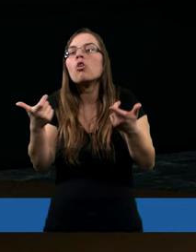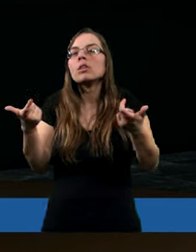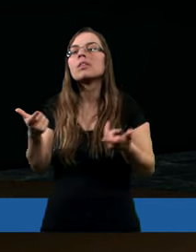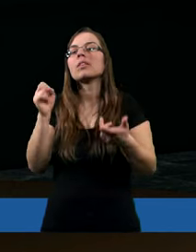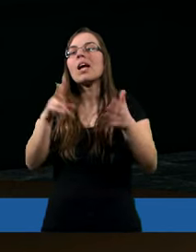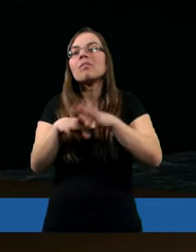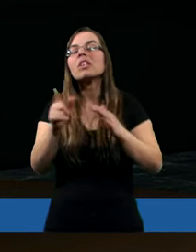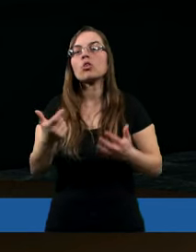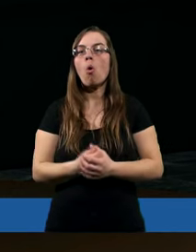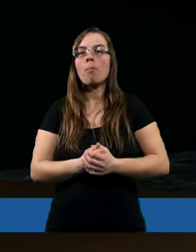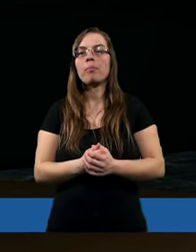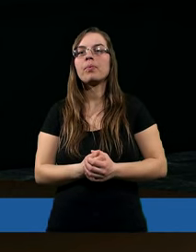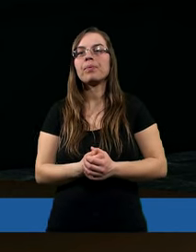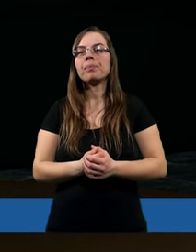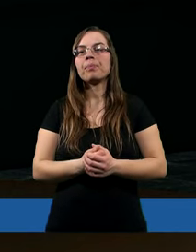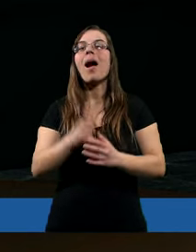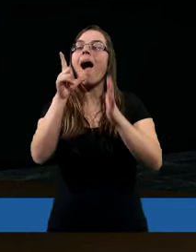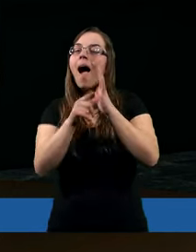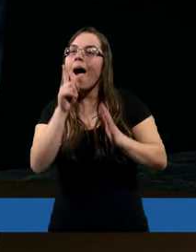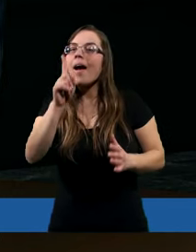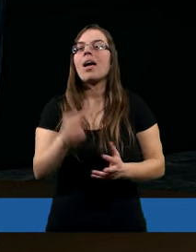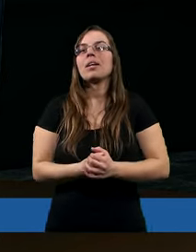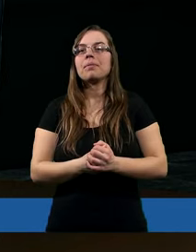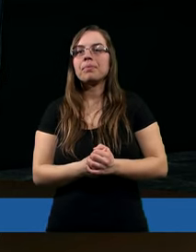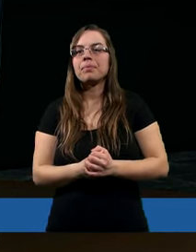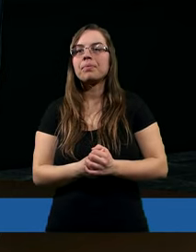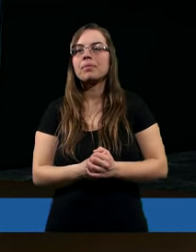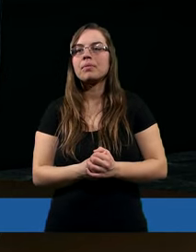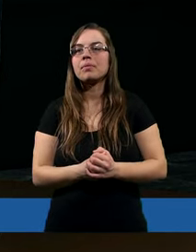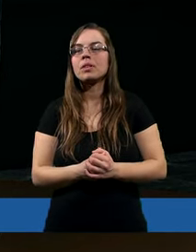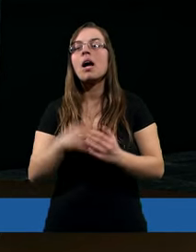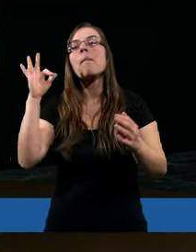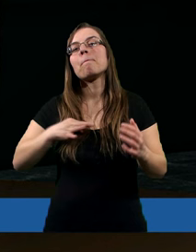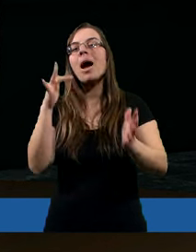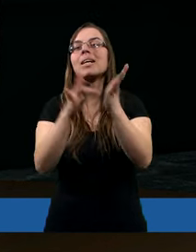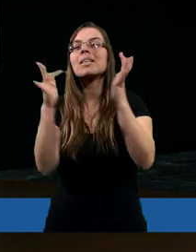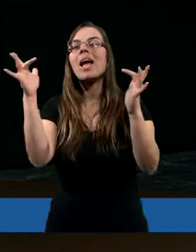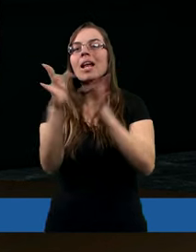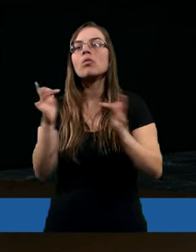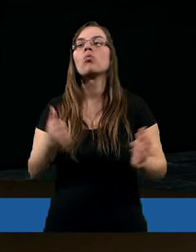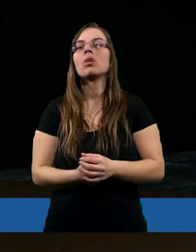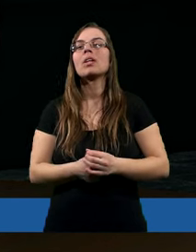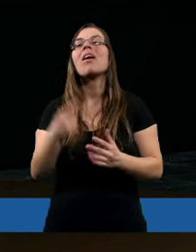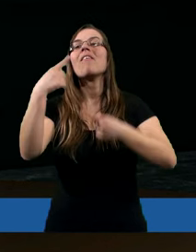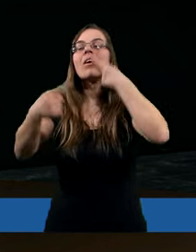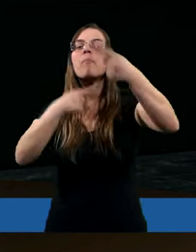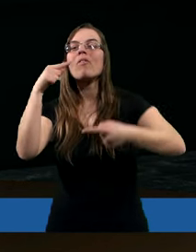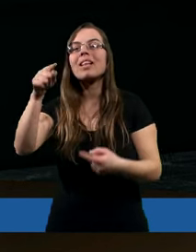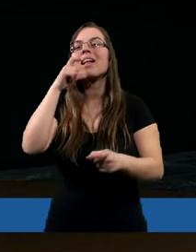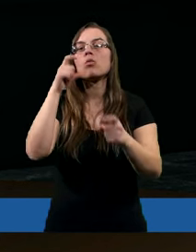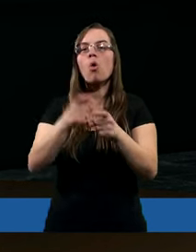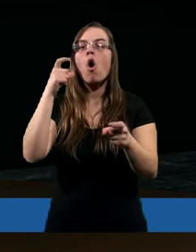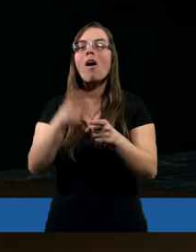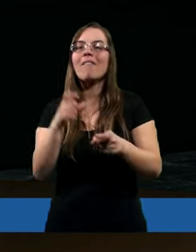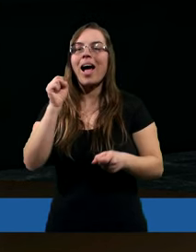no i już jest za późno. Ale Pan Jezus wypowiadając te